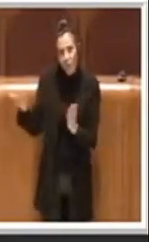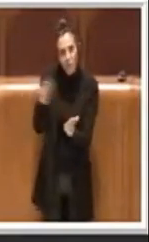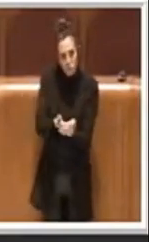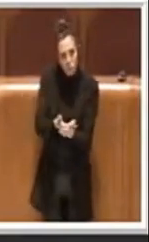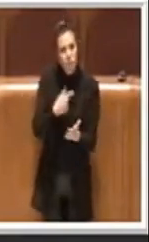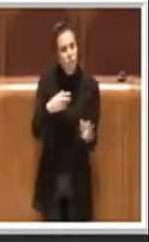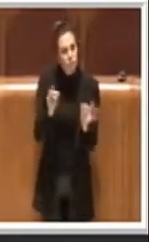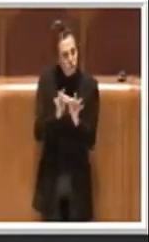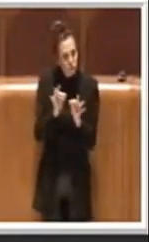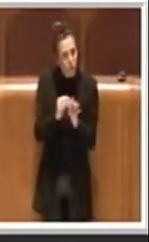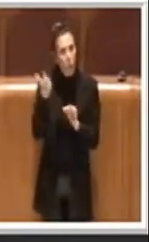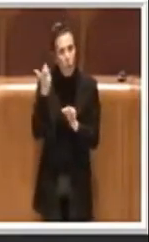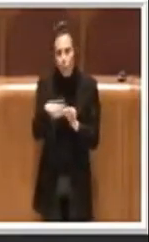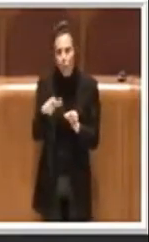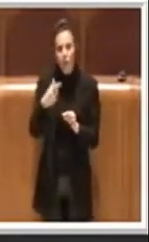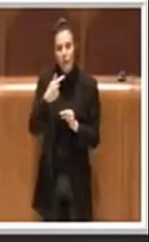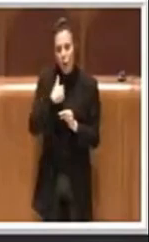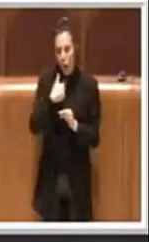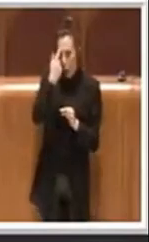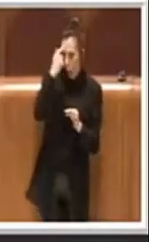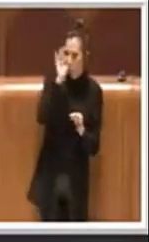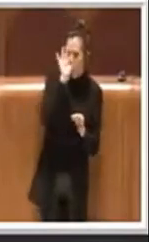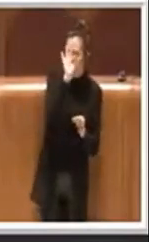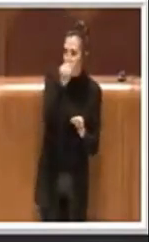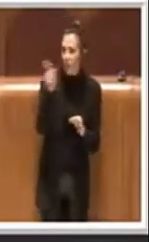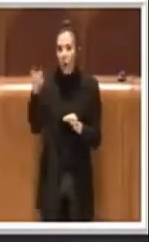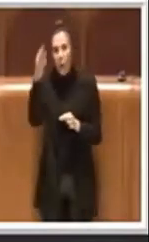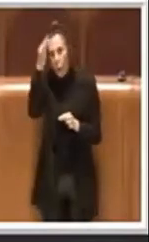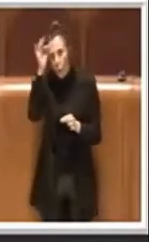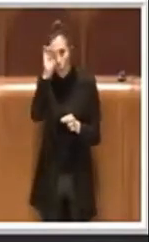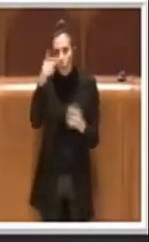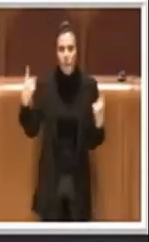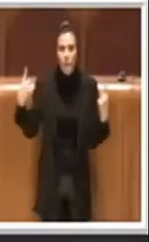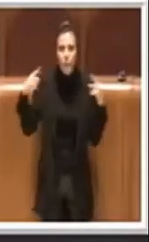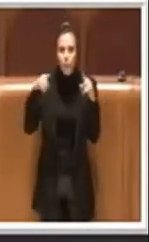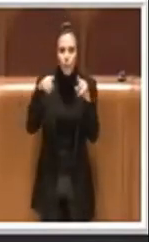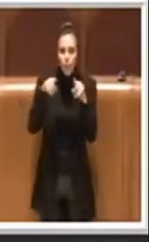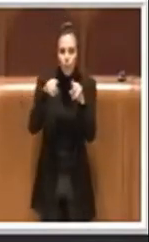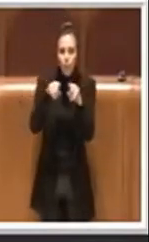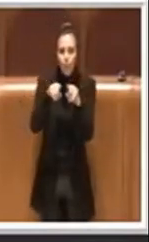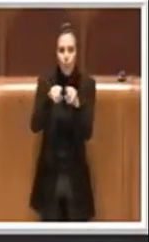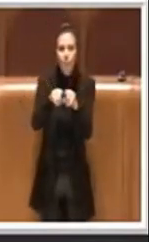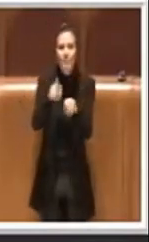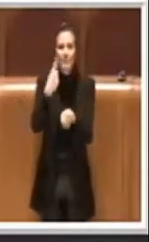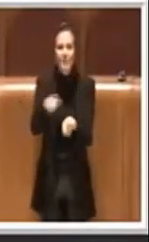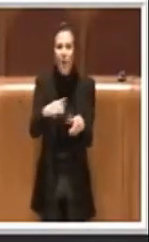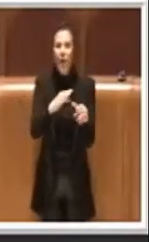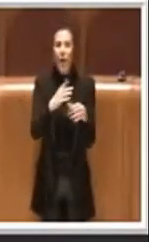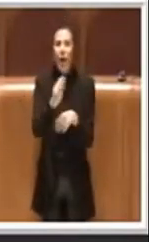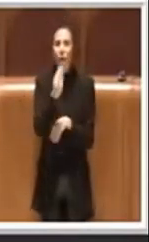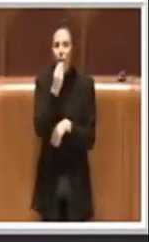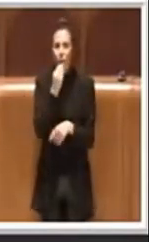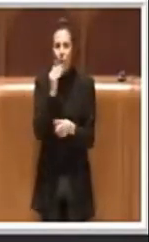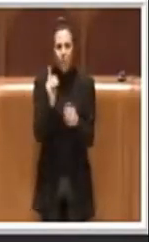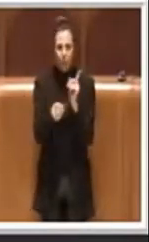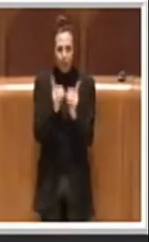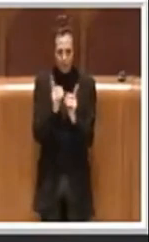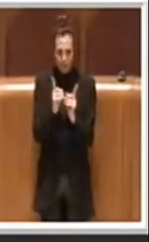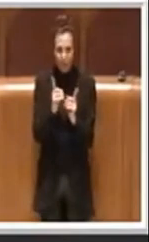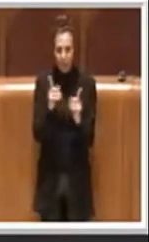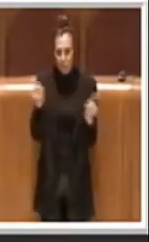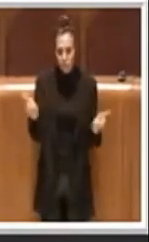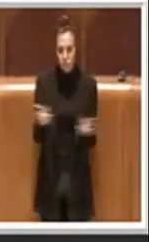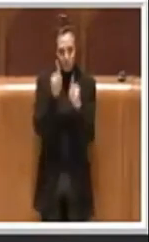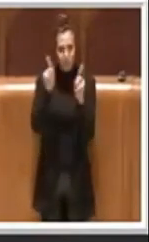nella stessa direzione della delibera ovviamente della food policy e mi auguro che insomma ci sia presto